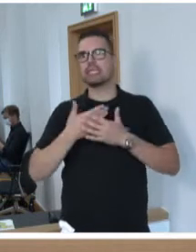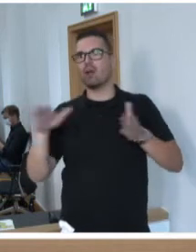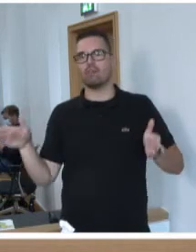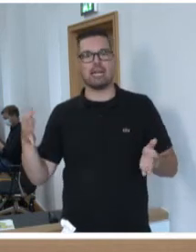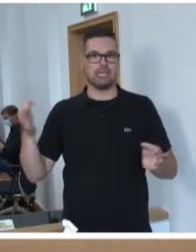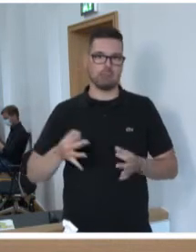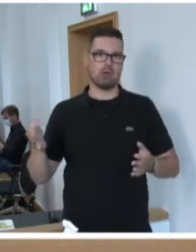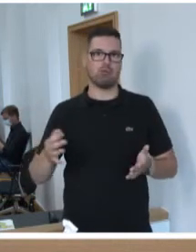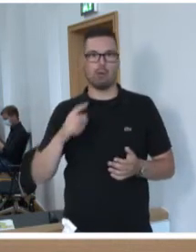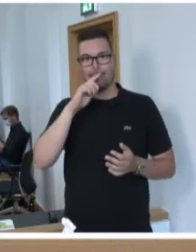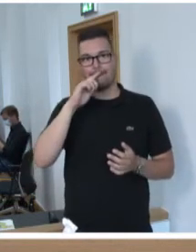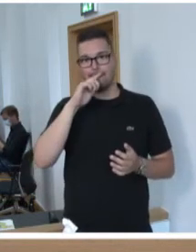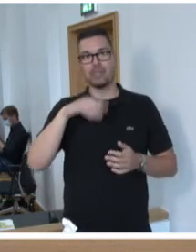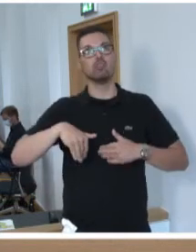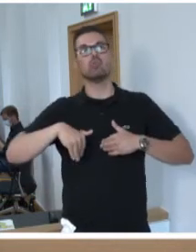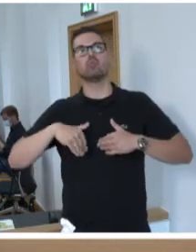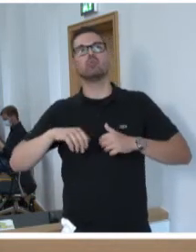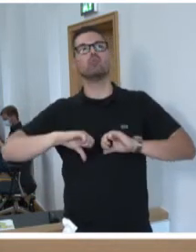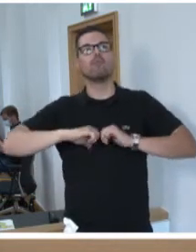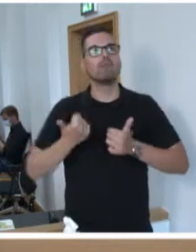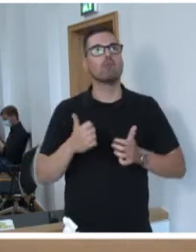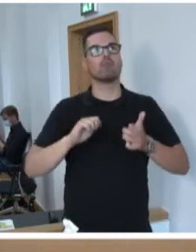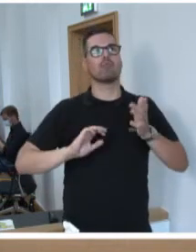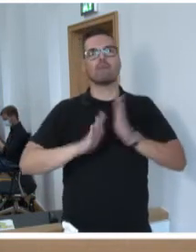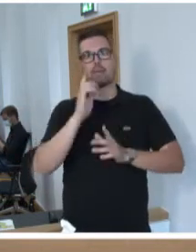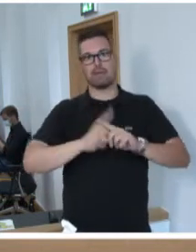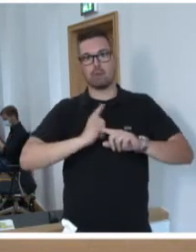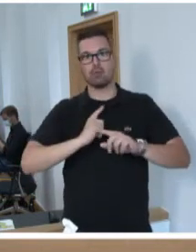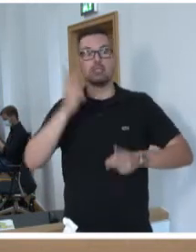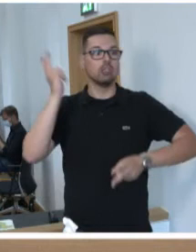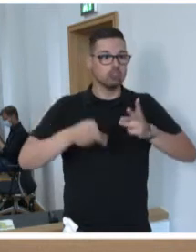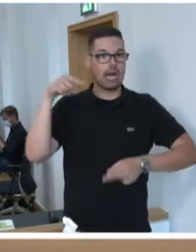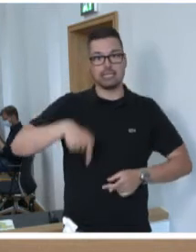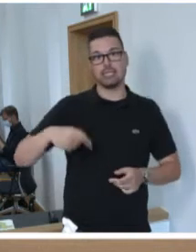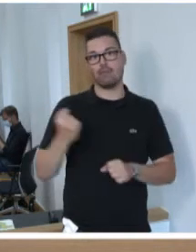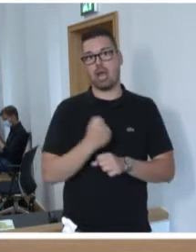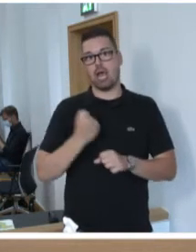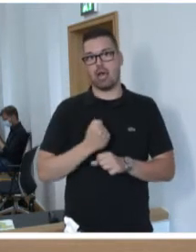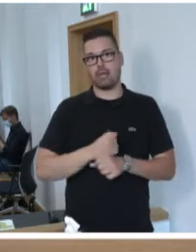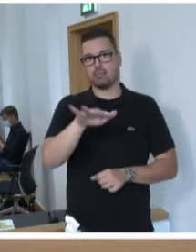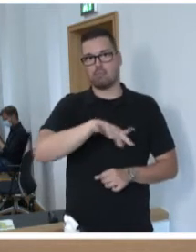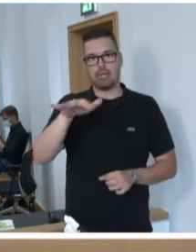kein verfrühtes Verbrennerverbot. Das wäre sehr schädlich für die Arbeitsplätze im Saarland.